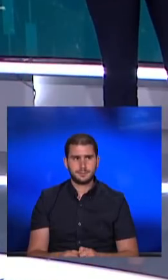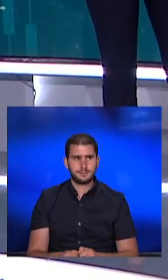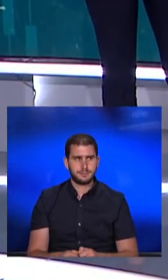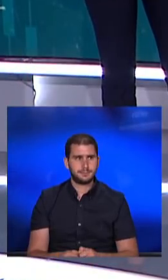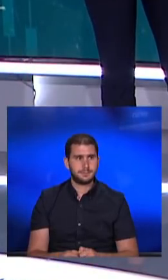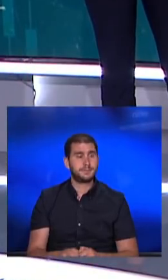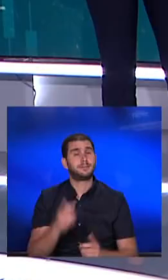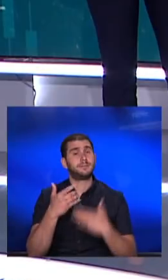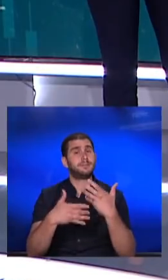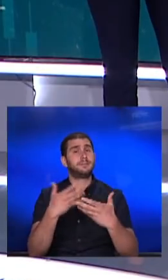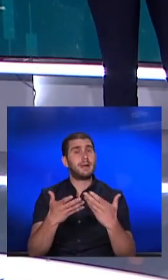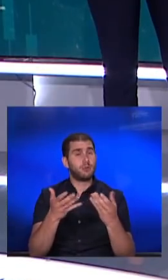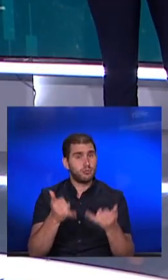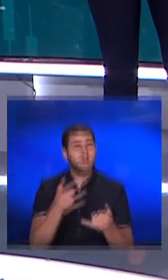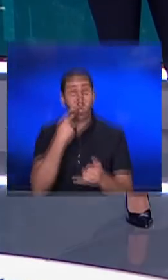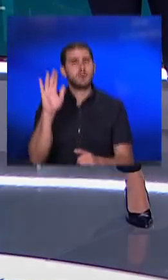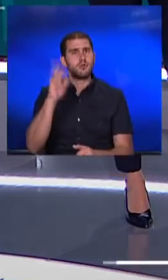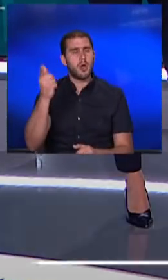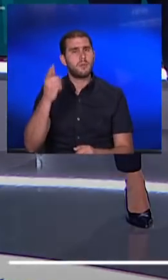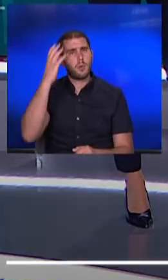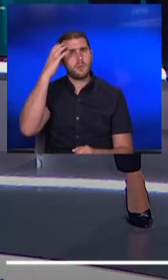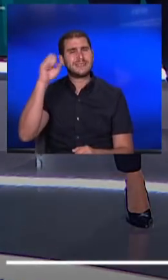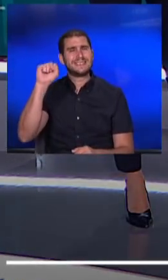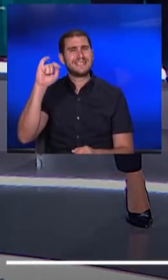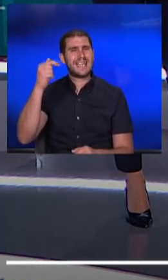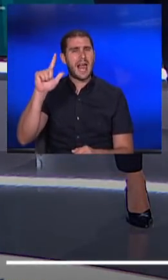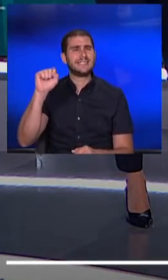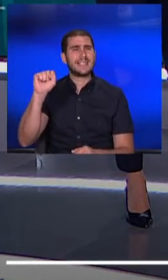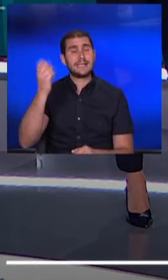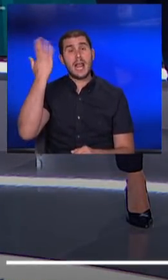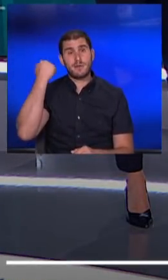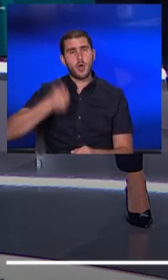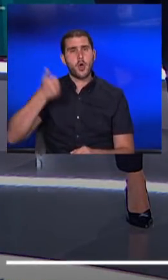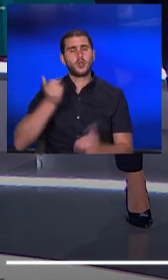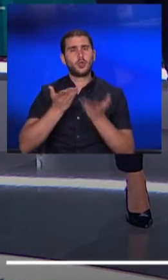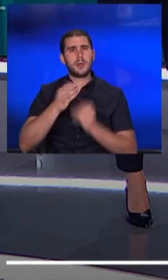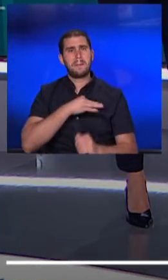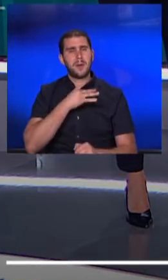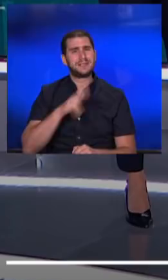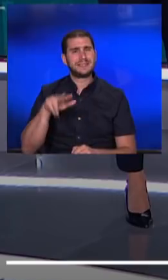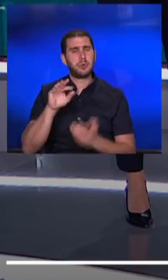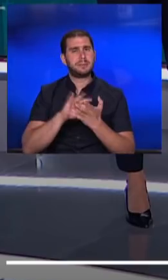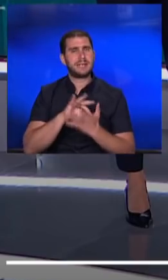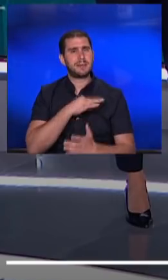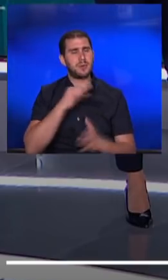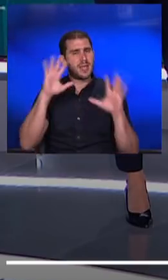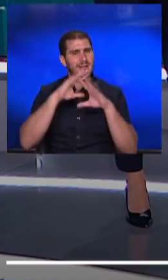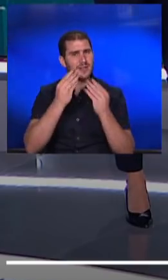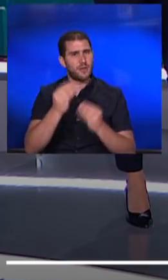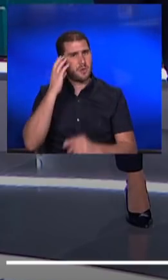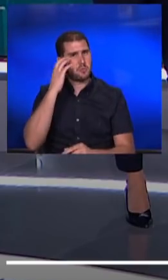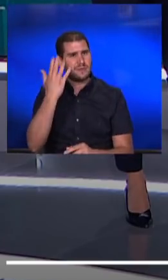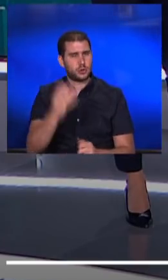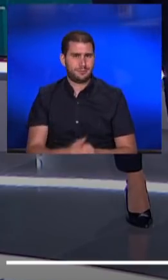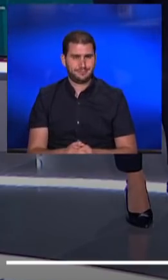ובהמשך לעניין הזה בואו נגיד שלום לפרופסור סיגל סדצקי לשעבר ראש שירותי בריאות הציבור במשרד הבריאות ערב טוב פרופסור סדצקי